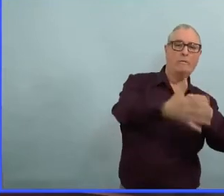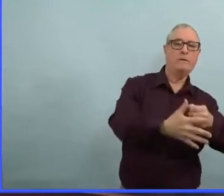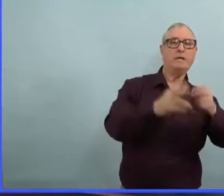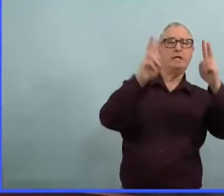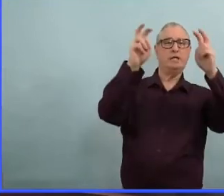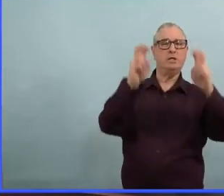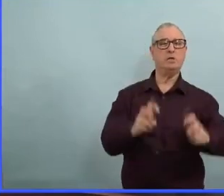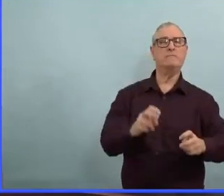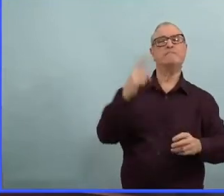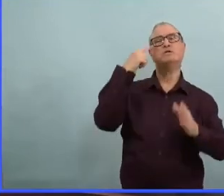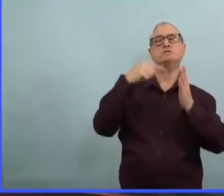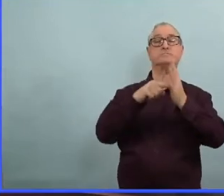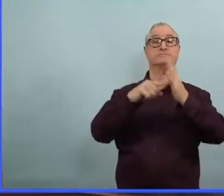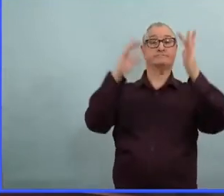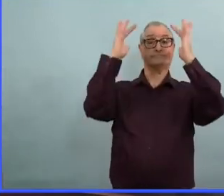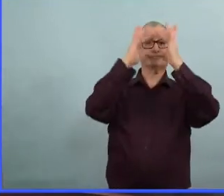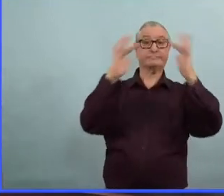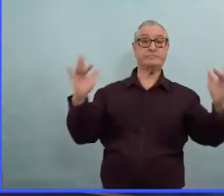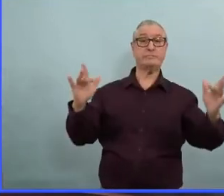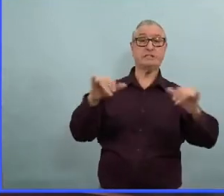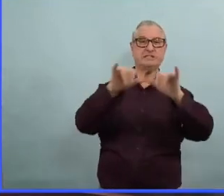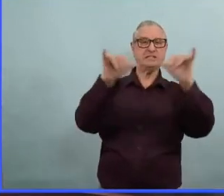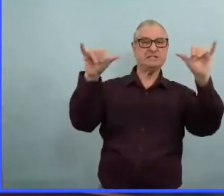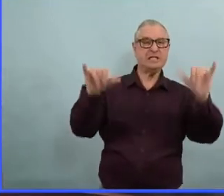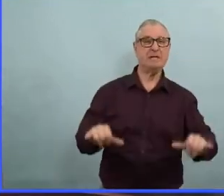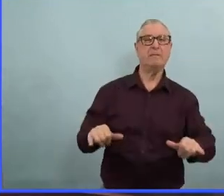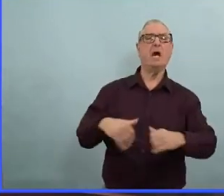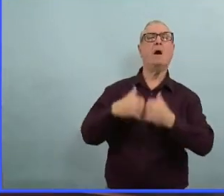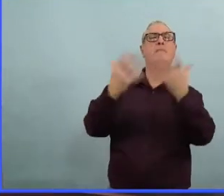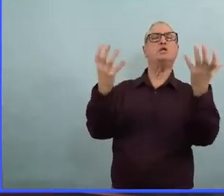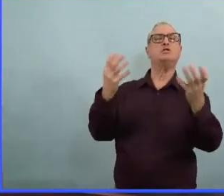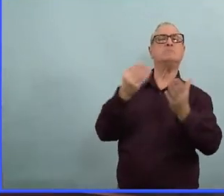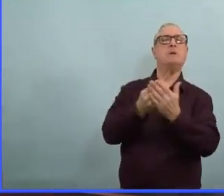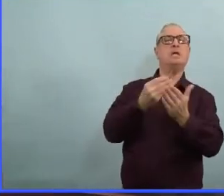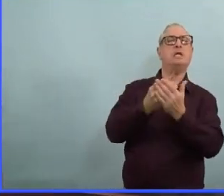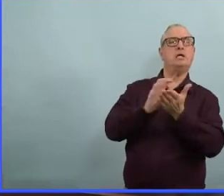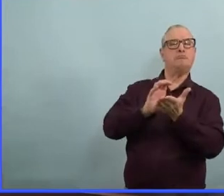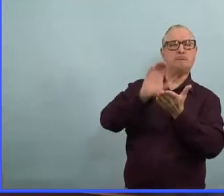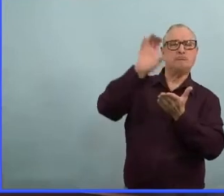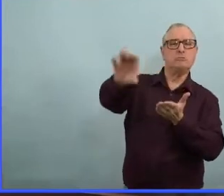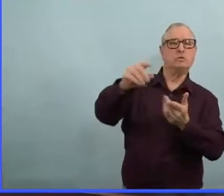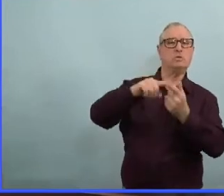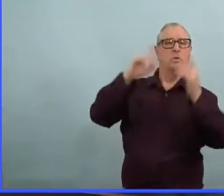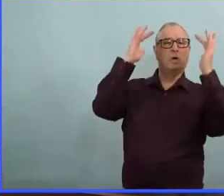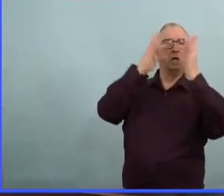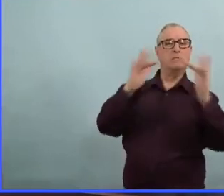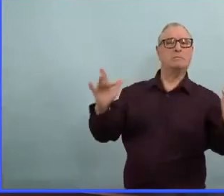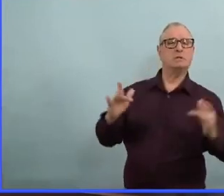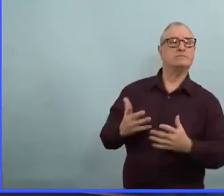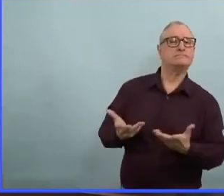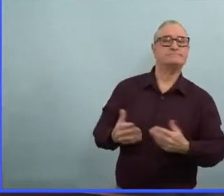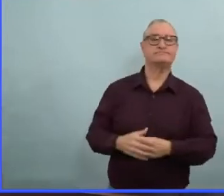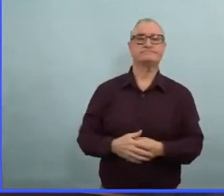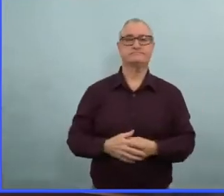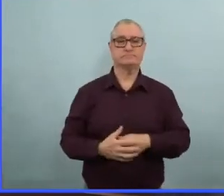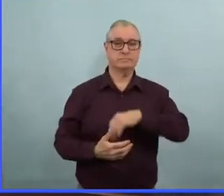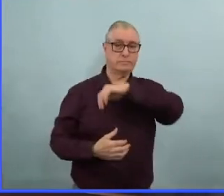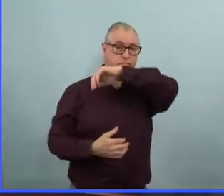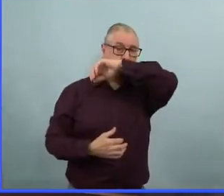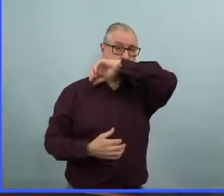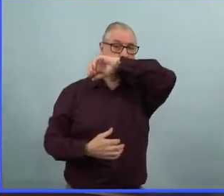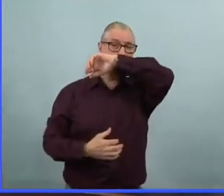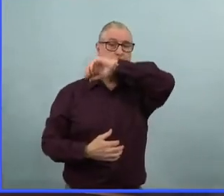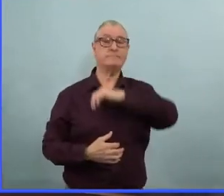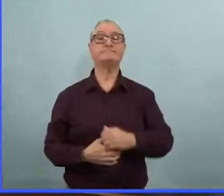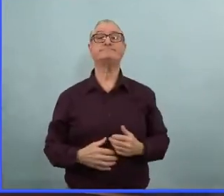? Bon, chaque année nous avons augmenté le budget accordé au secteur de la santé nous avons des budgets